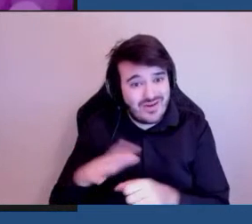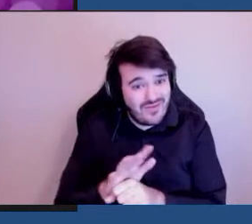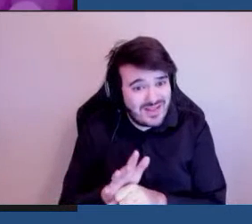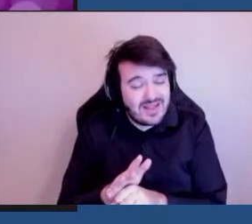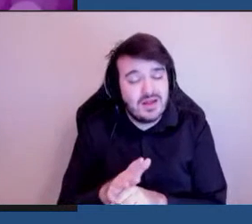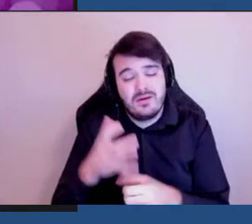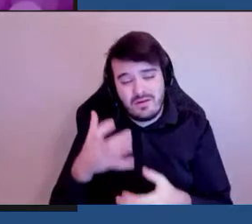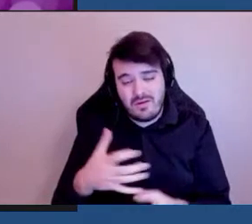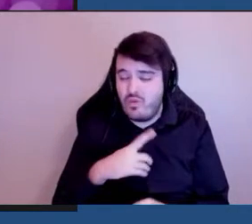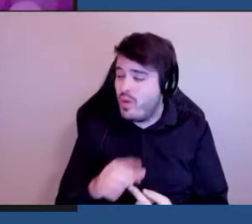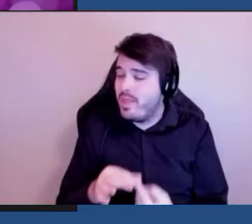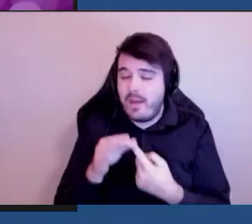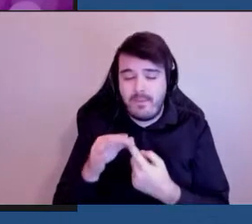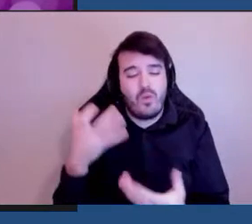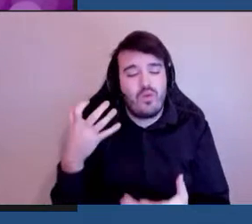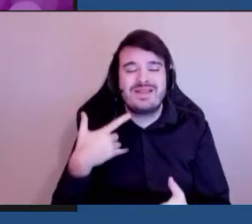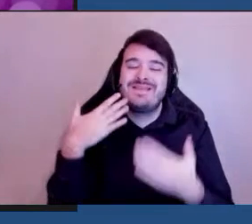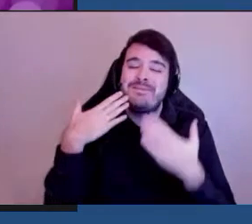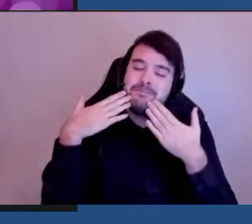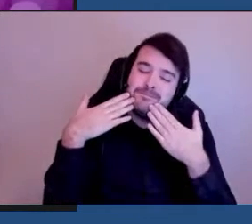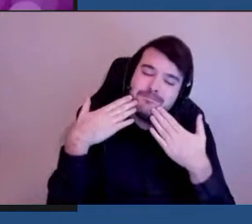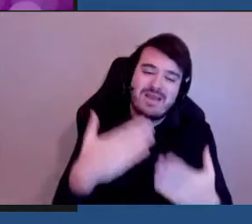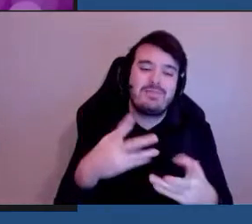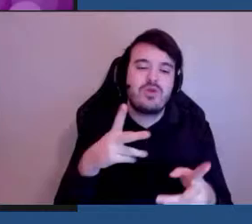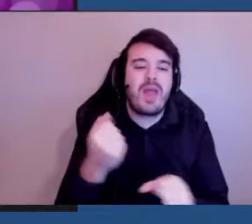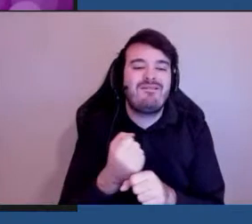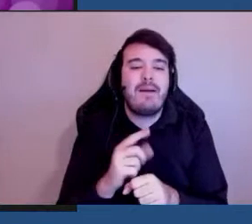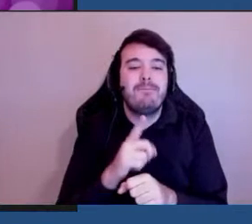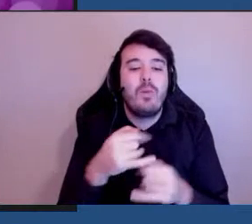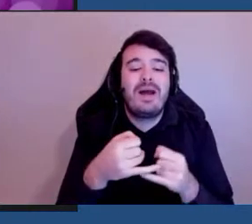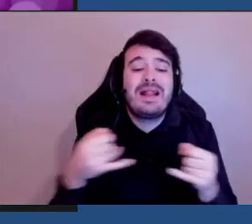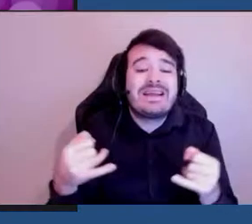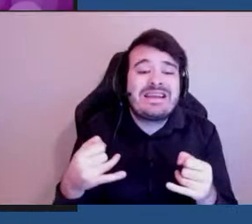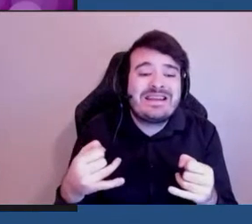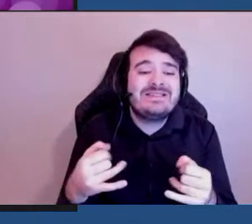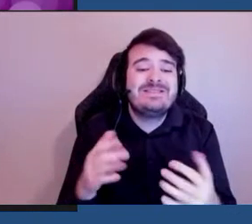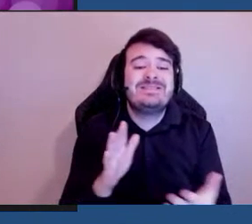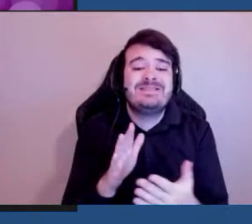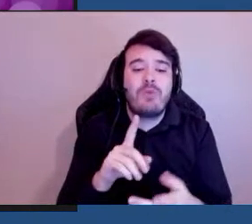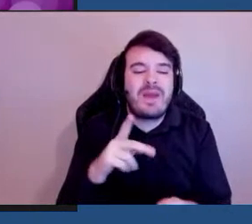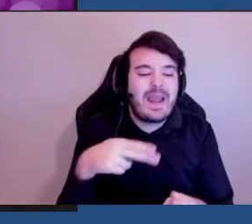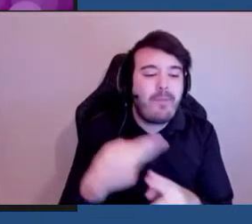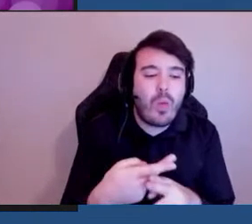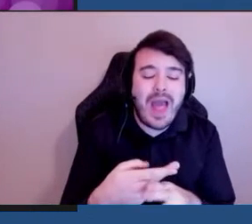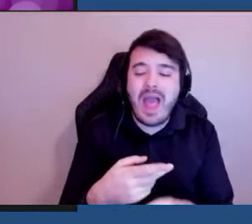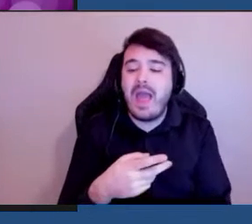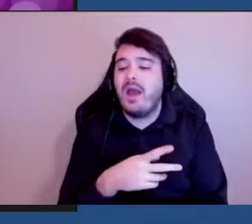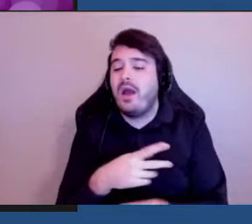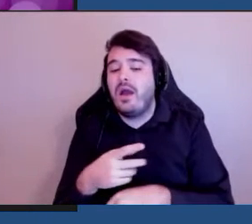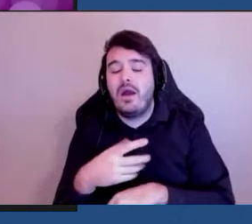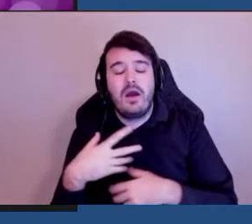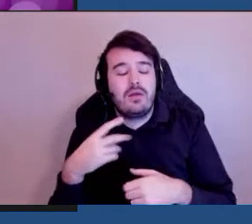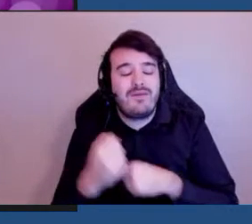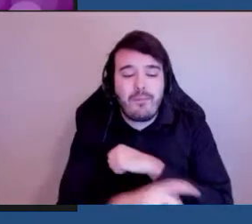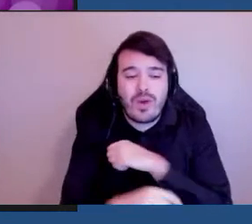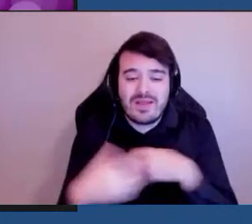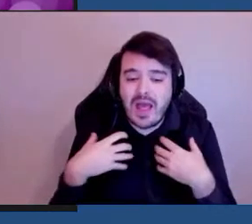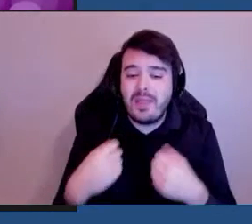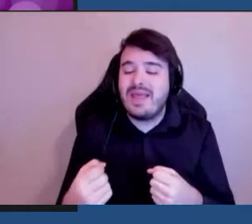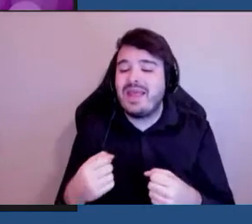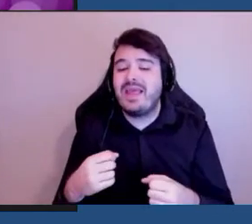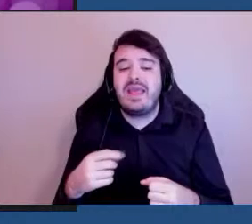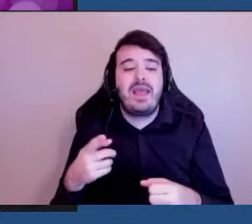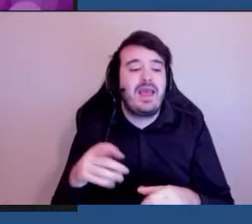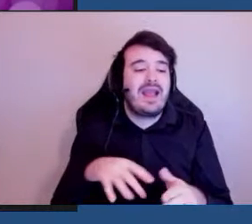remercier tous ceux qui travaillent en première ligne, les premiers revendants, les professionnels médicaux, les caissières au supermarché,